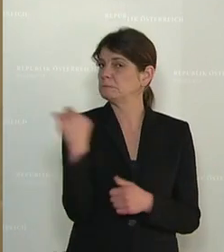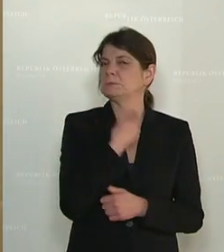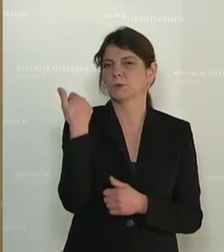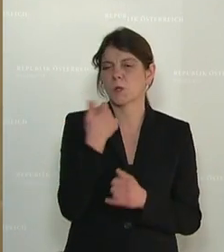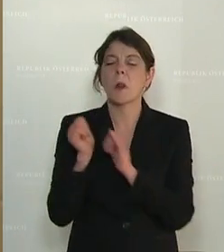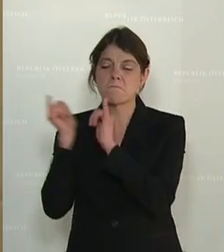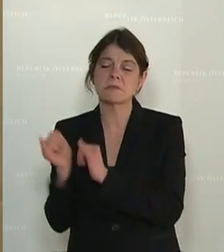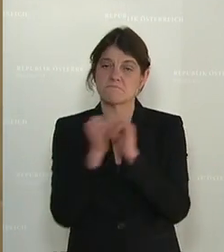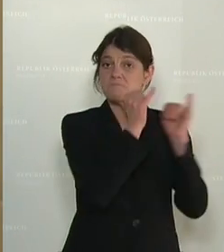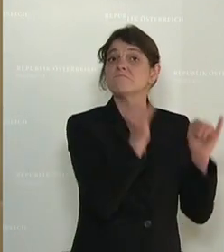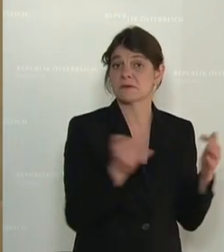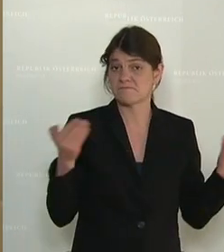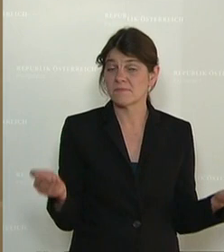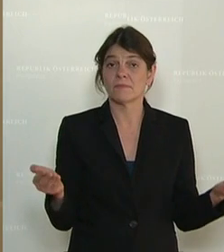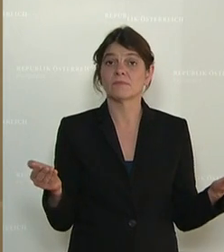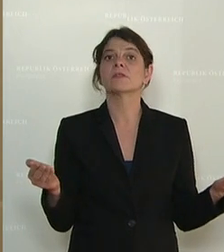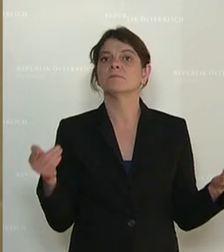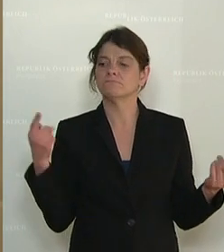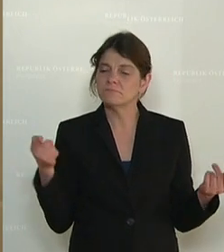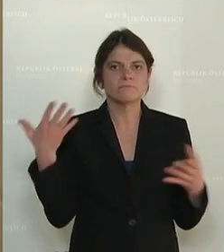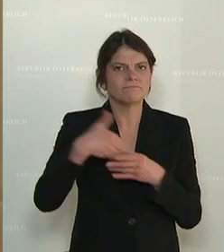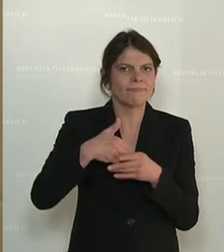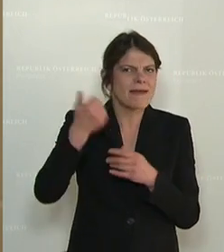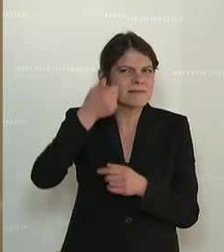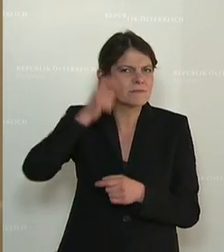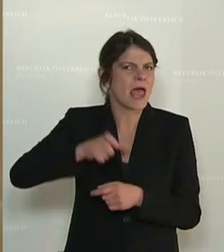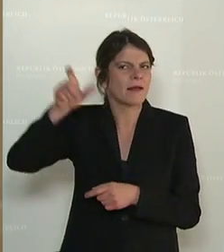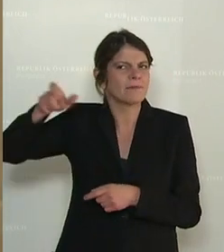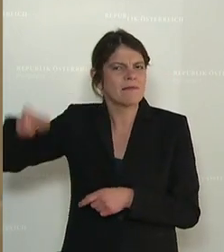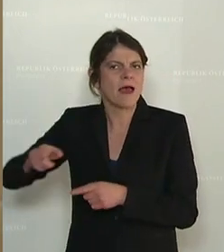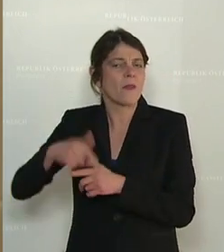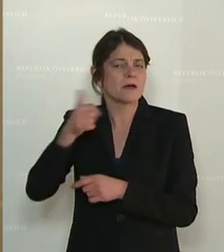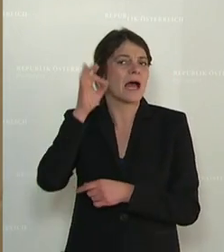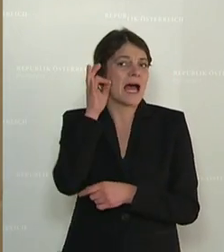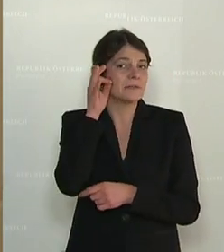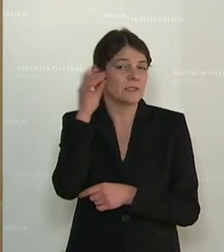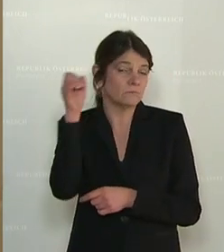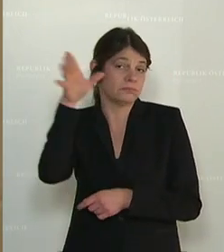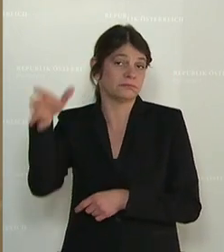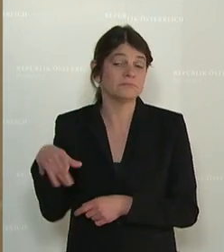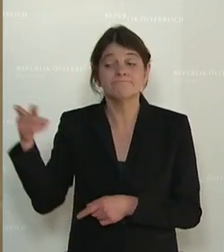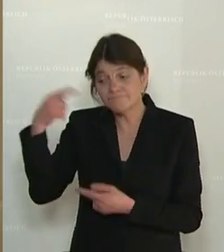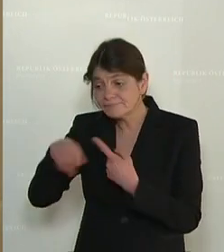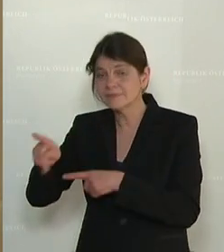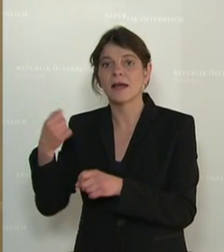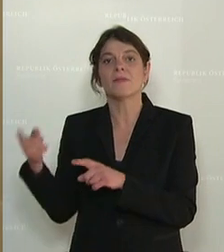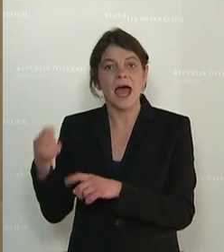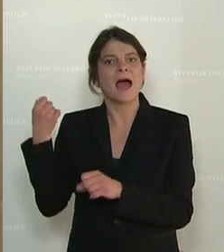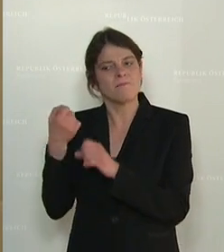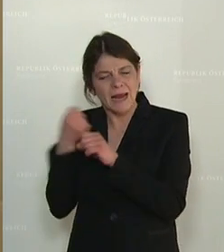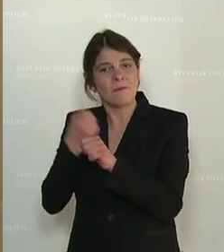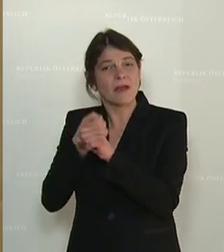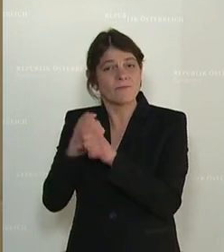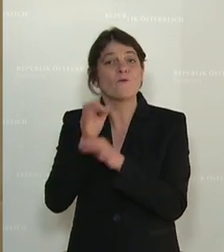Institutionen, in denen sich Expertinnen und Experten für eine diskriminierungsfreie Gesellschaft